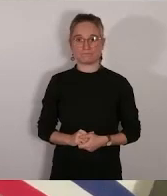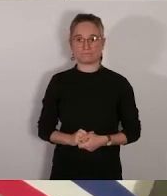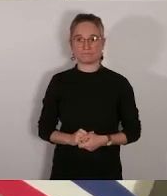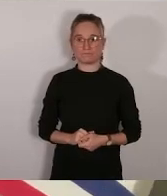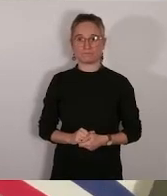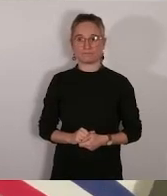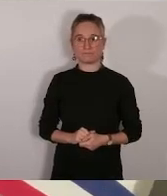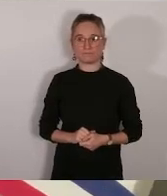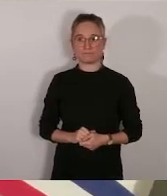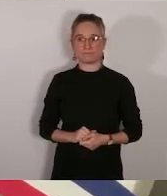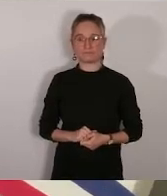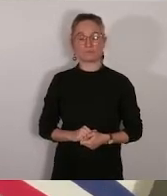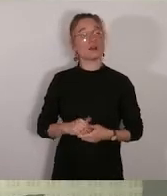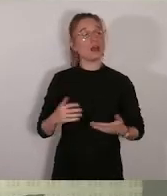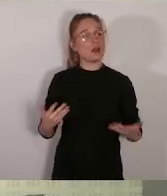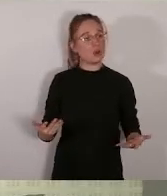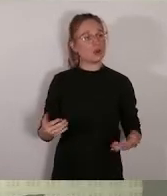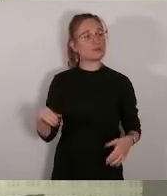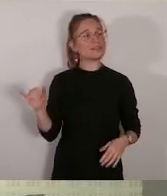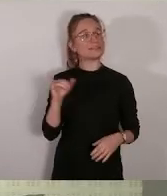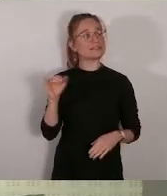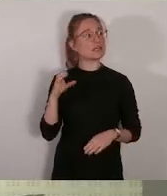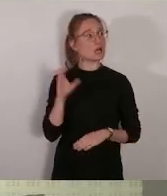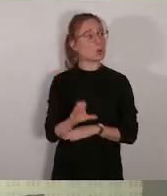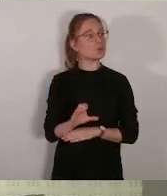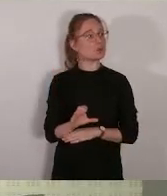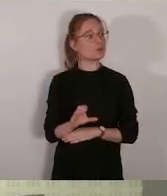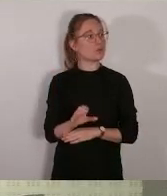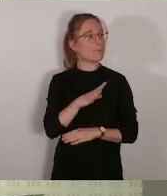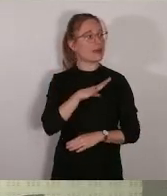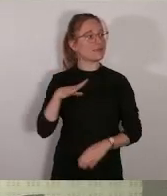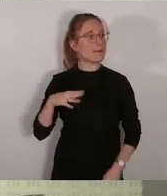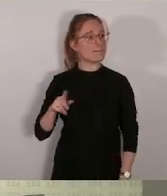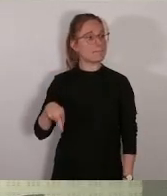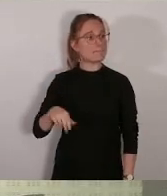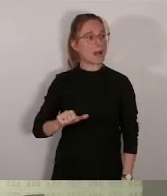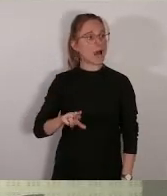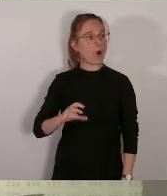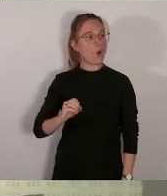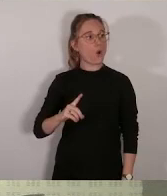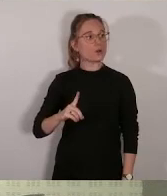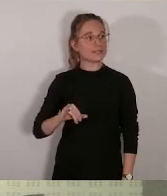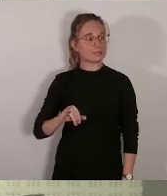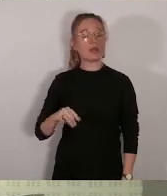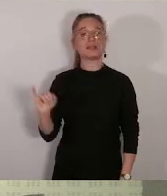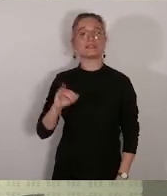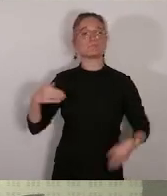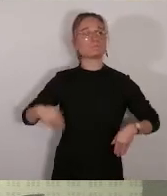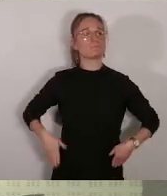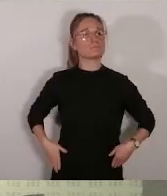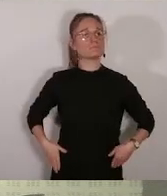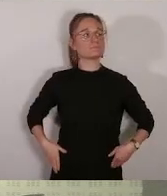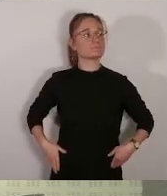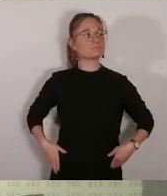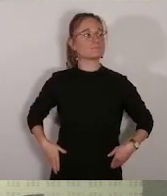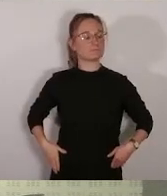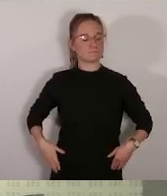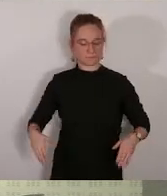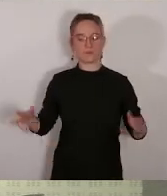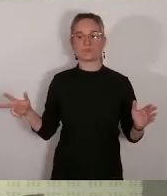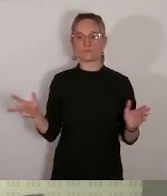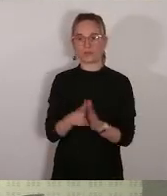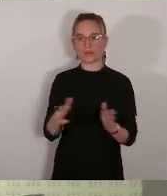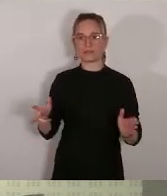Je prends le vote, donc il y a des comptes. Madame Parody, y a-t-il des abstentions ? Avis favorable